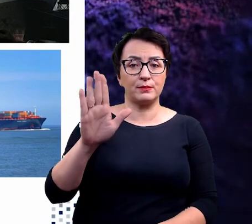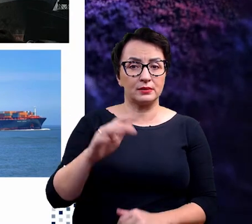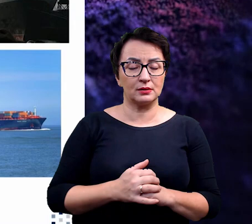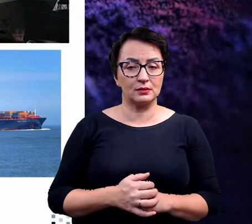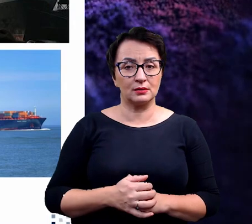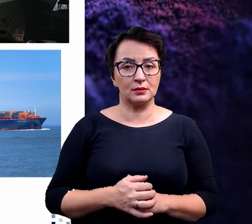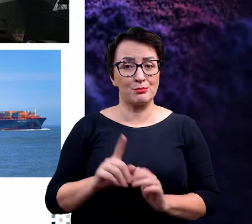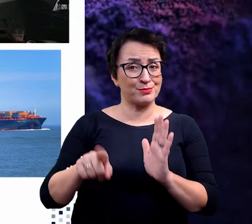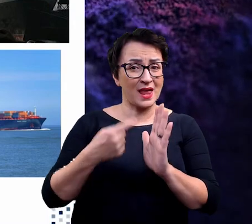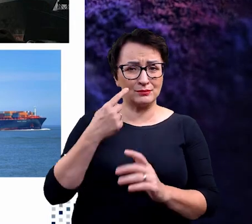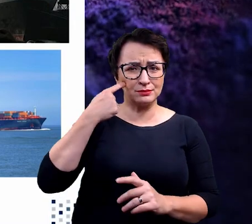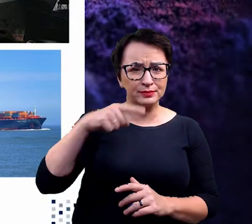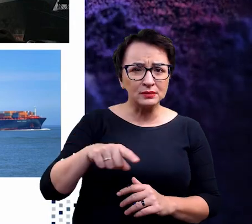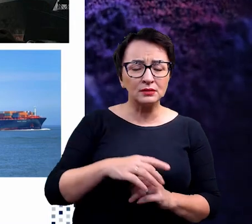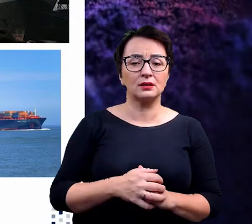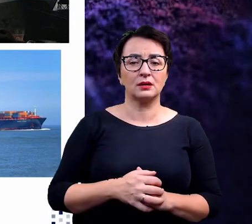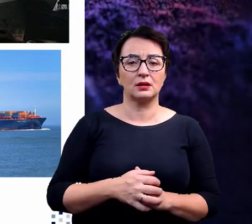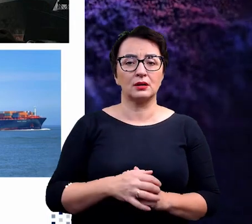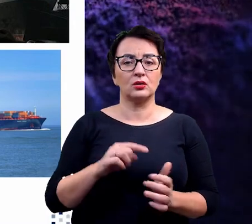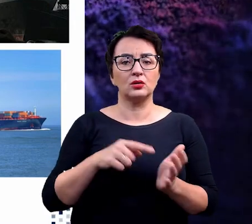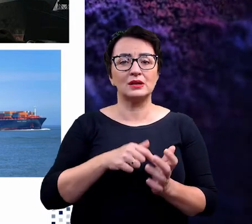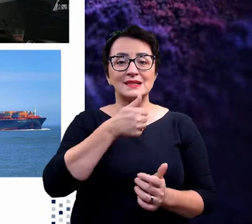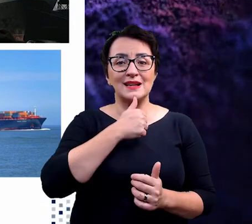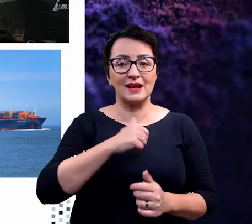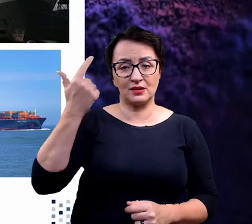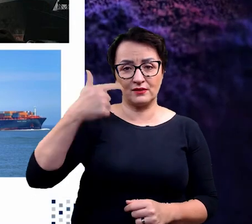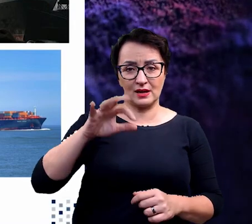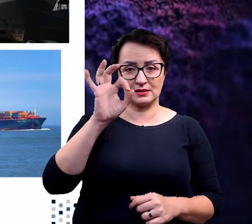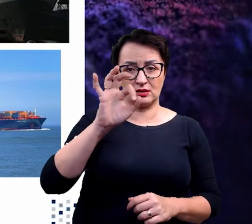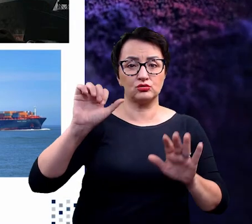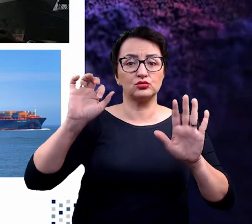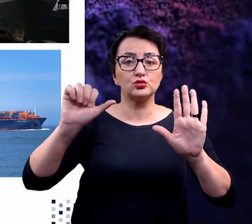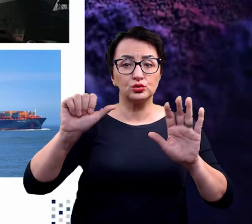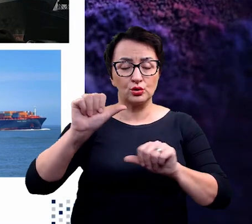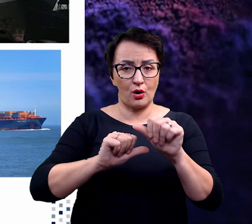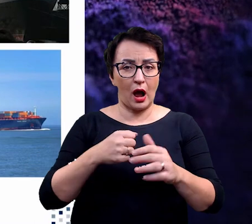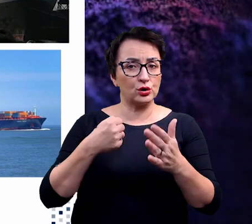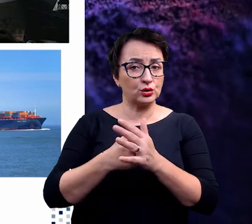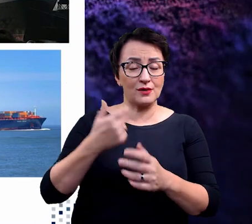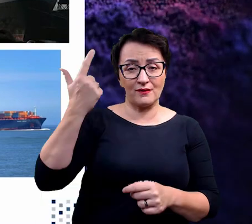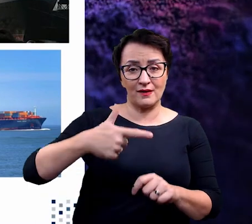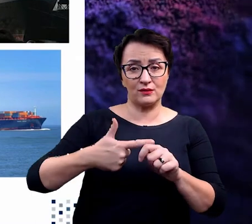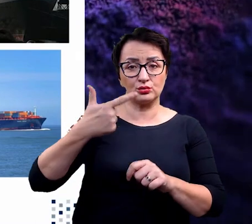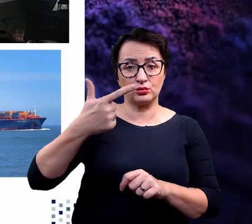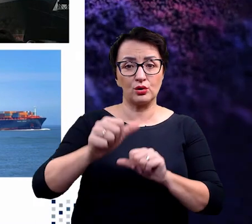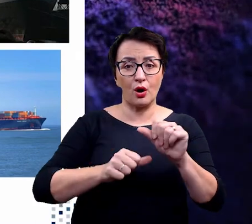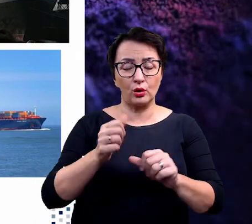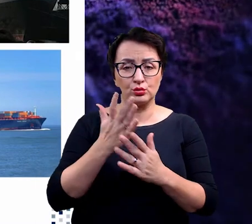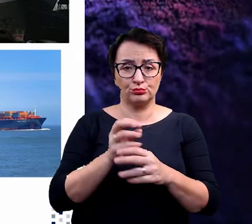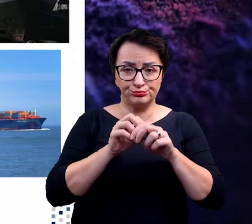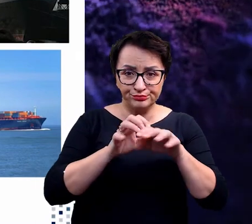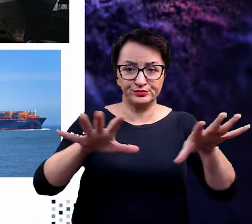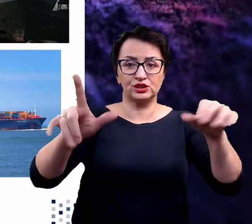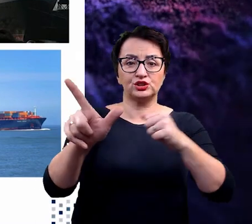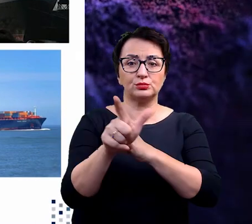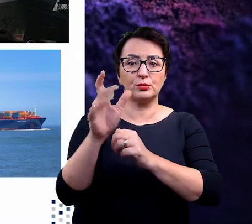którego po raz pierwszy zanotowano w Islandii w roku 2006. A do roku 2022 opanował niemal 70% wód